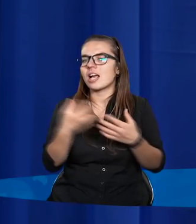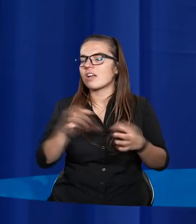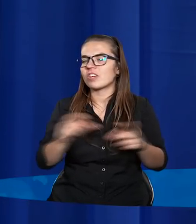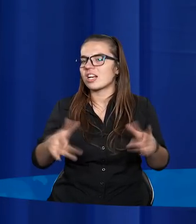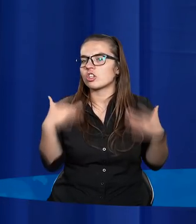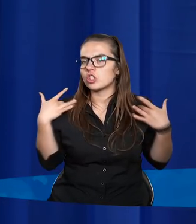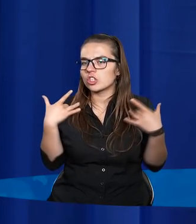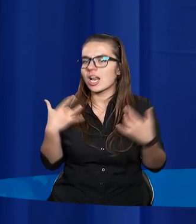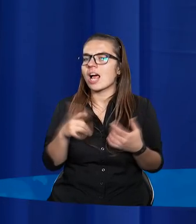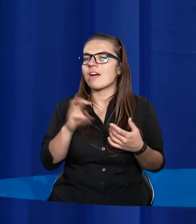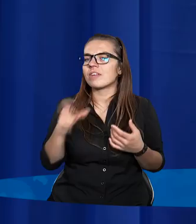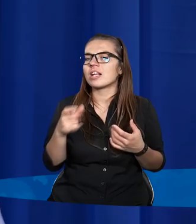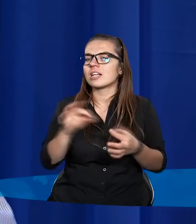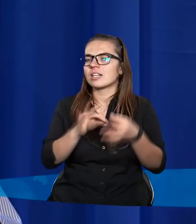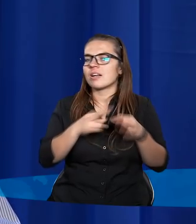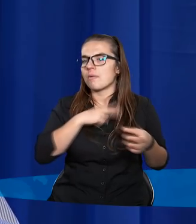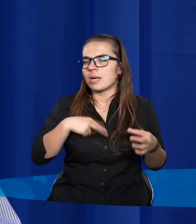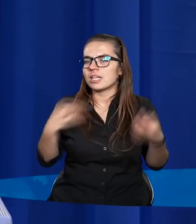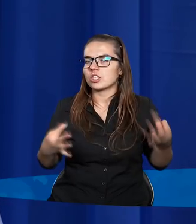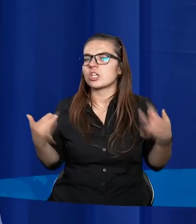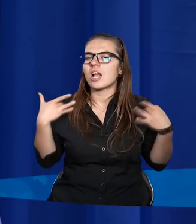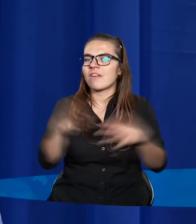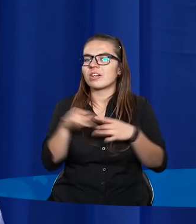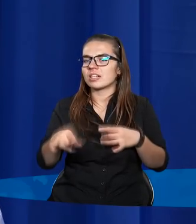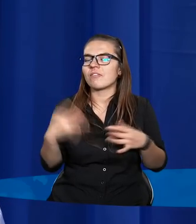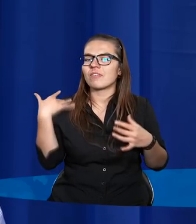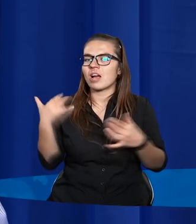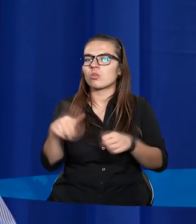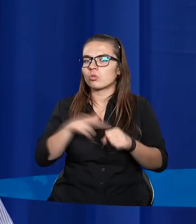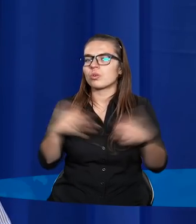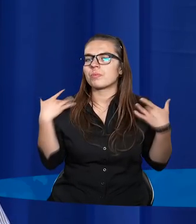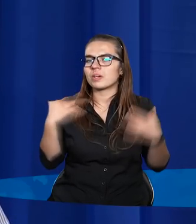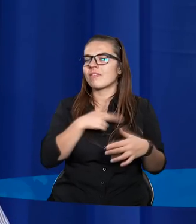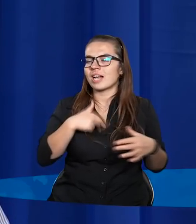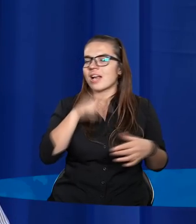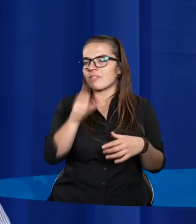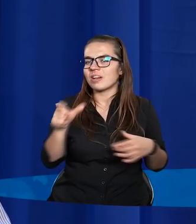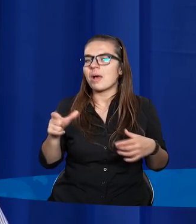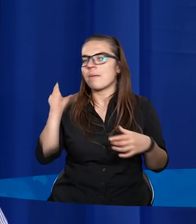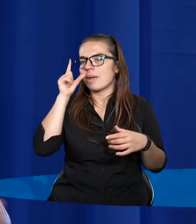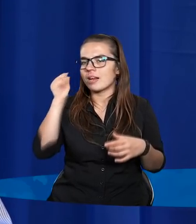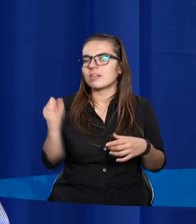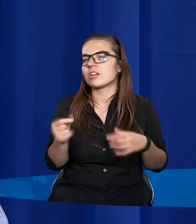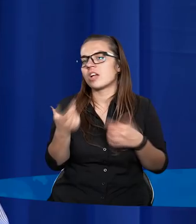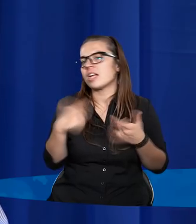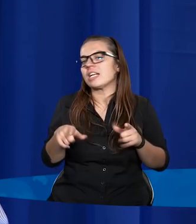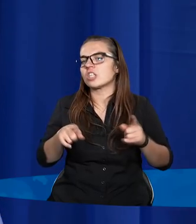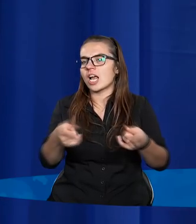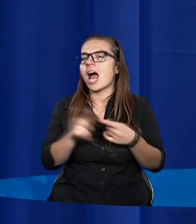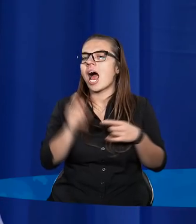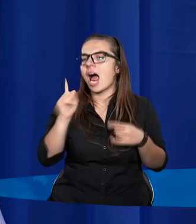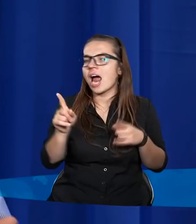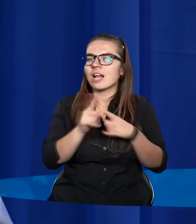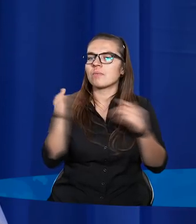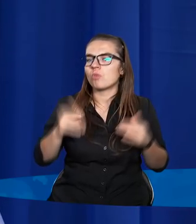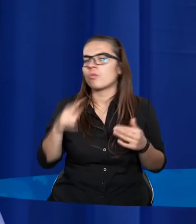czasie jej życia. Więc gdy my dzisiaj żyjemy w tym wieku, w którym żyjemy, z naszej indywidualnej perspektywy też możemy powiedzieć, nic się nie dzieje, ale